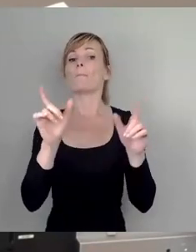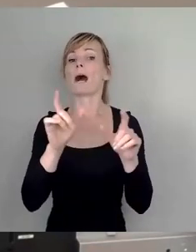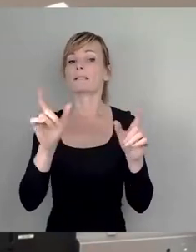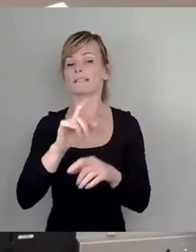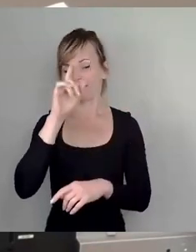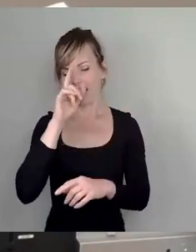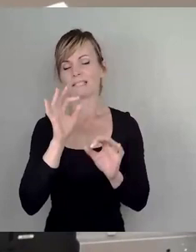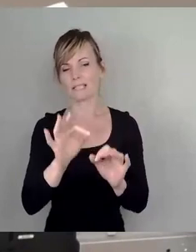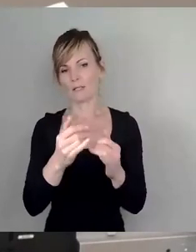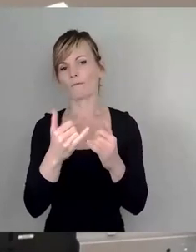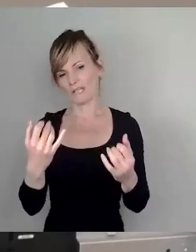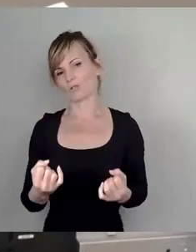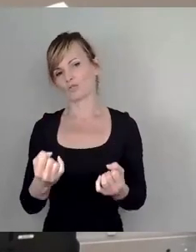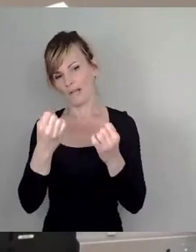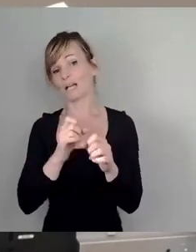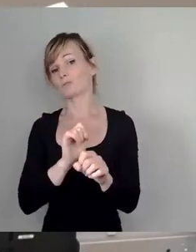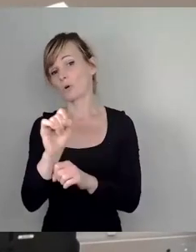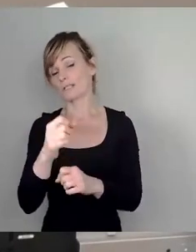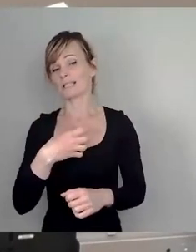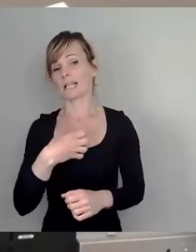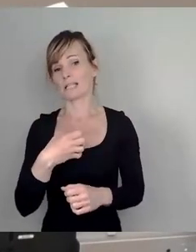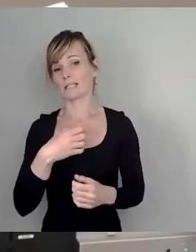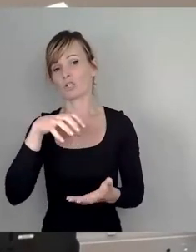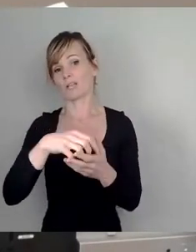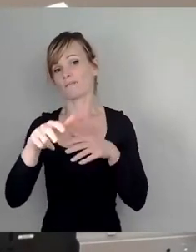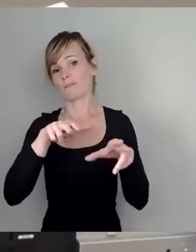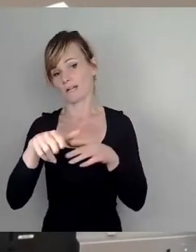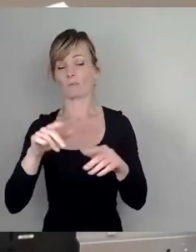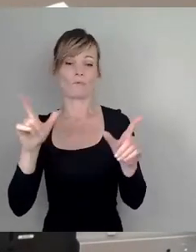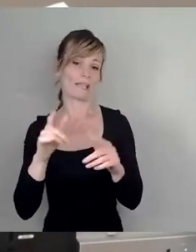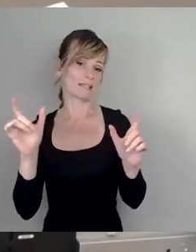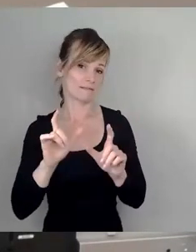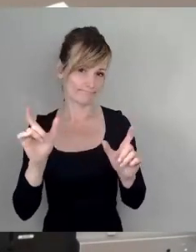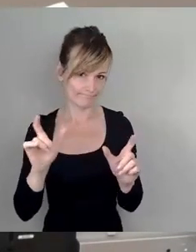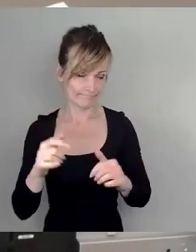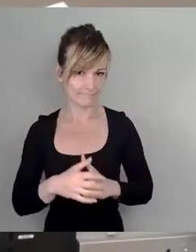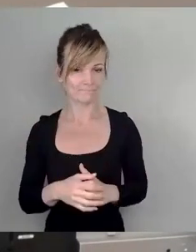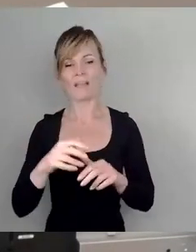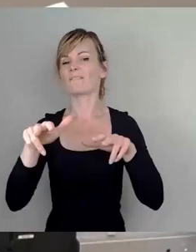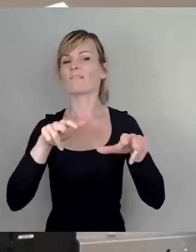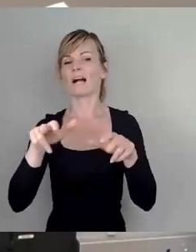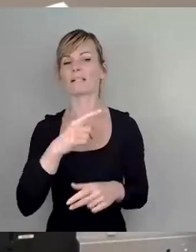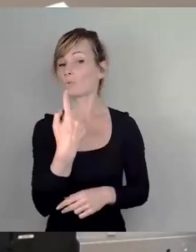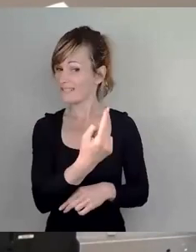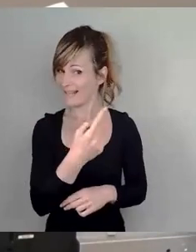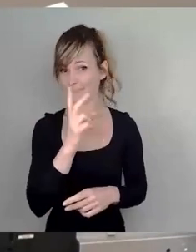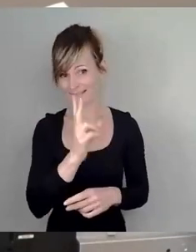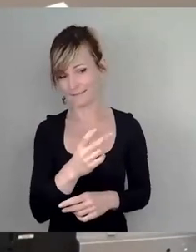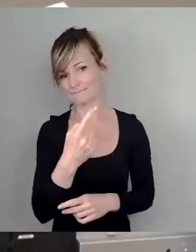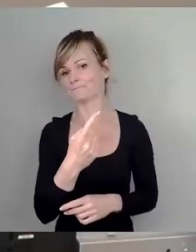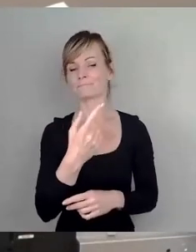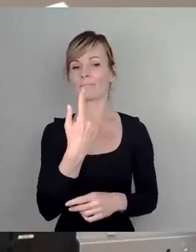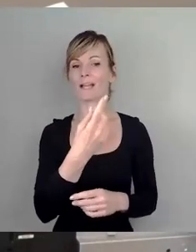es ist, trotz der Dresdner Stadtverwaltung ein Fest zu feiern. Die Verwaltung ist es nämlich, vor der die Feste